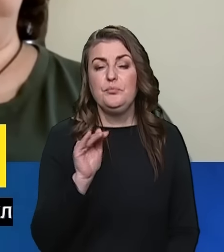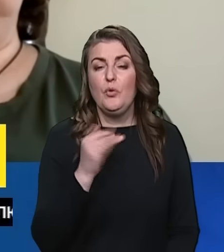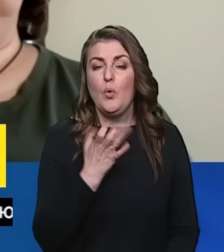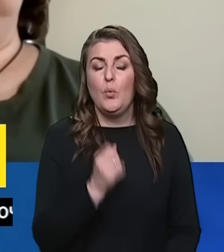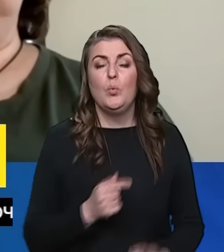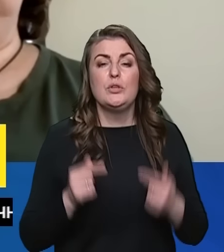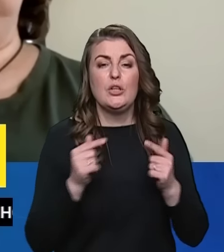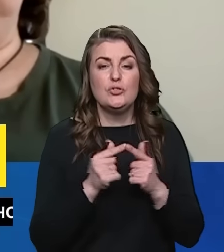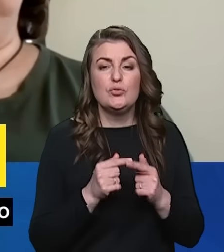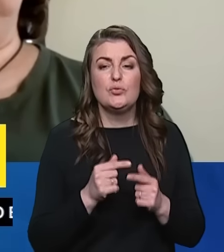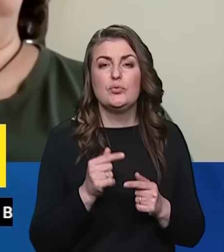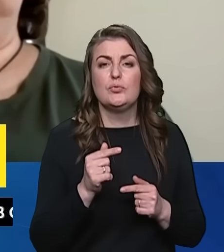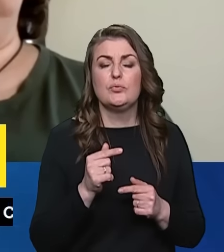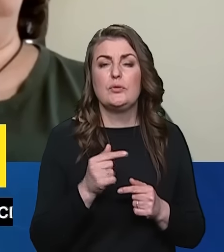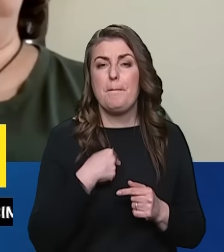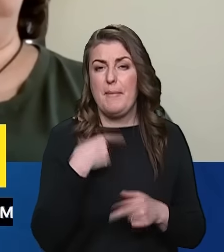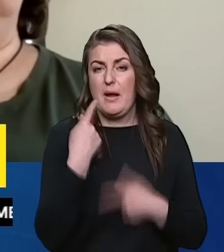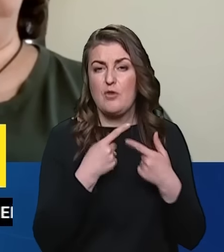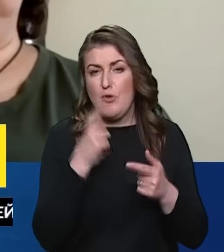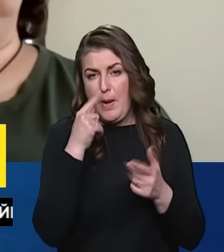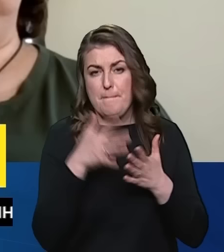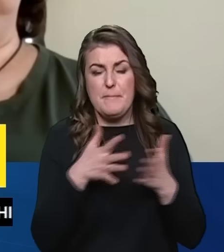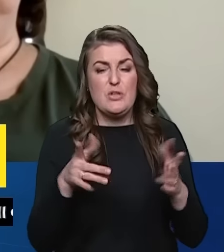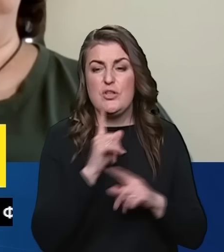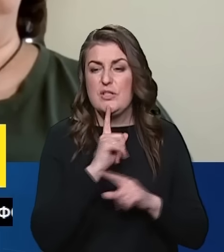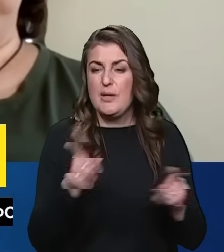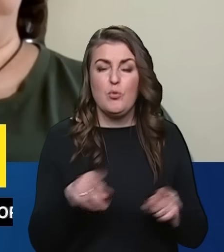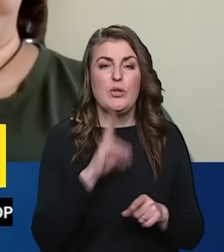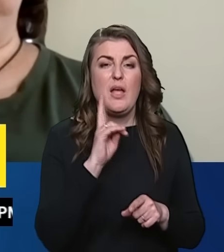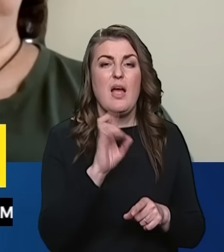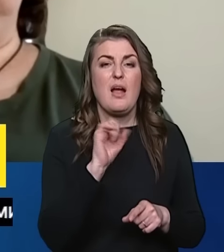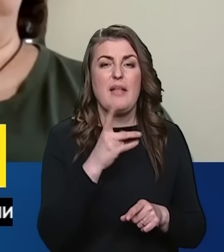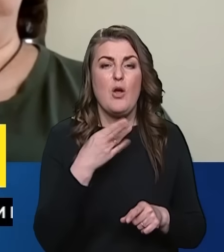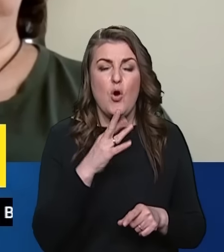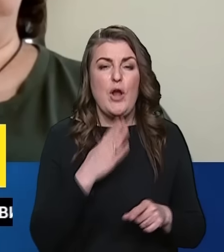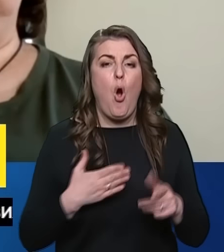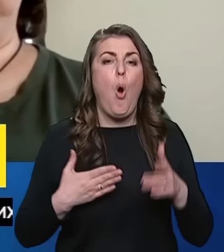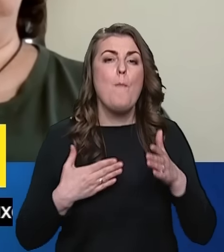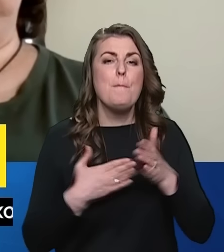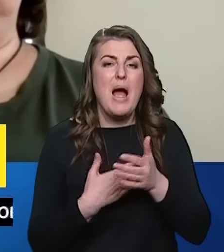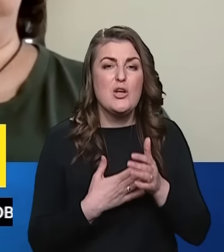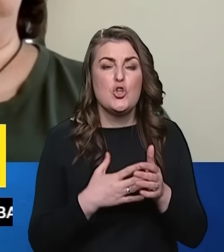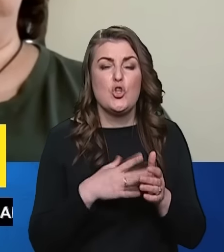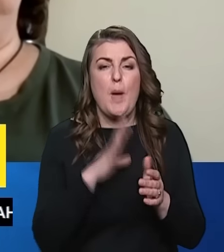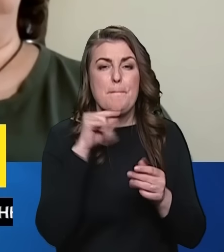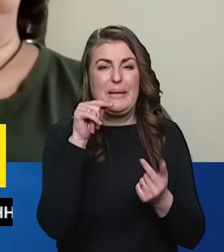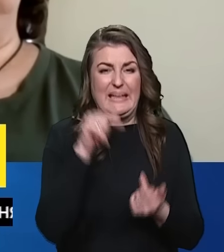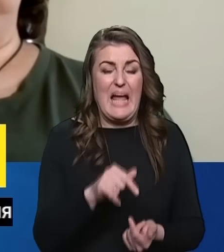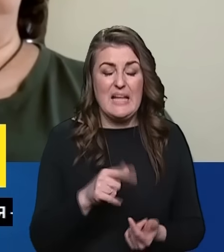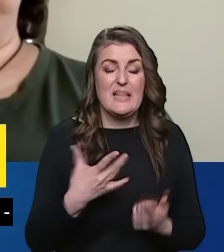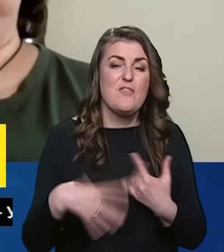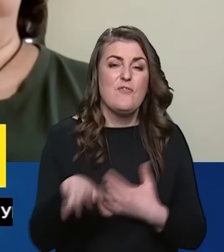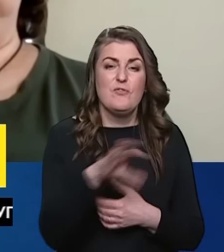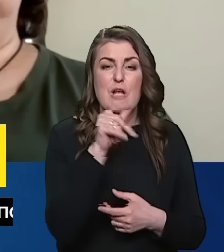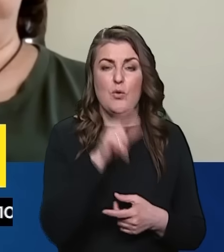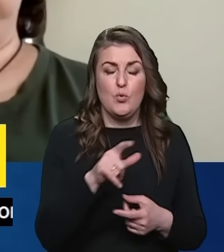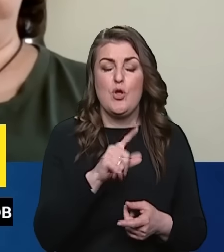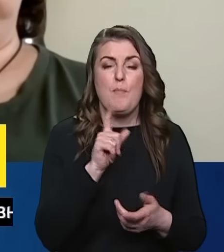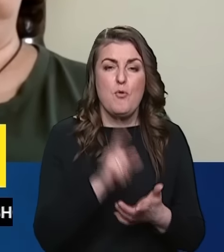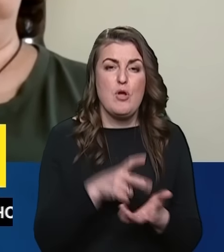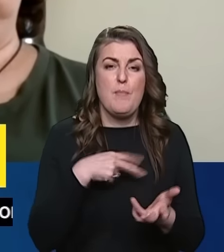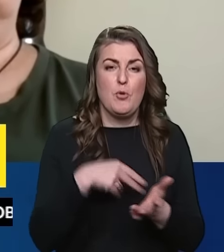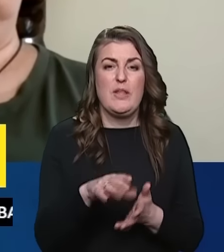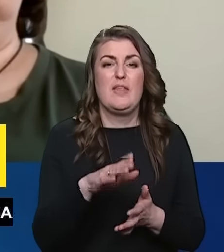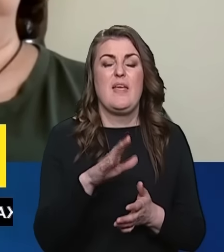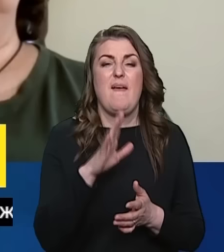ще уточню щодо того, от ми кажемо, що більше не буде категорії обмежено придатний. І ці всі люди повинні пройти військово-лікарську